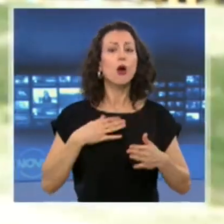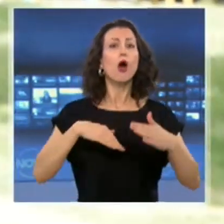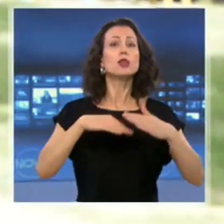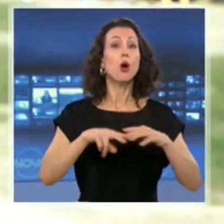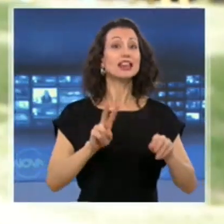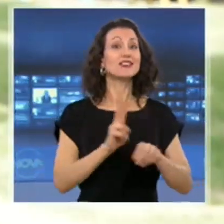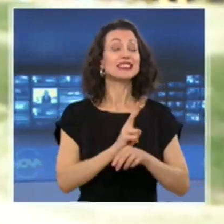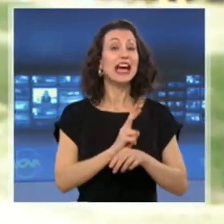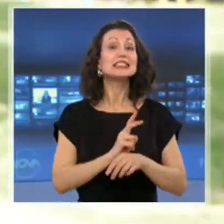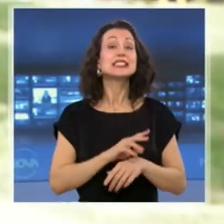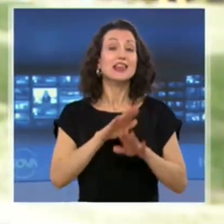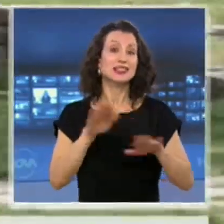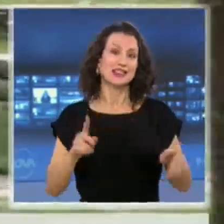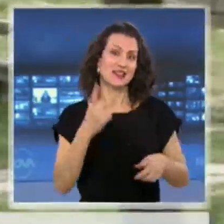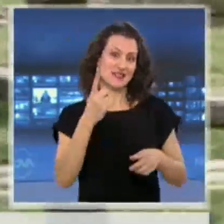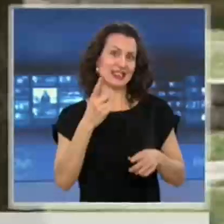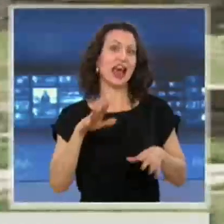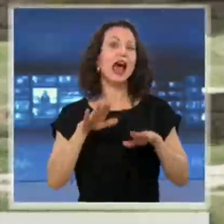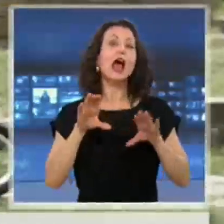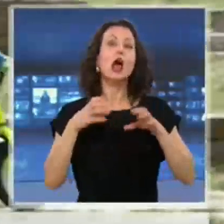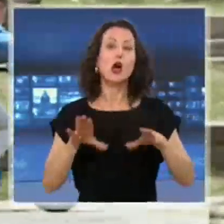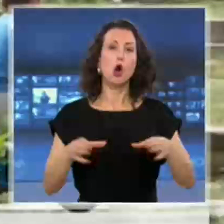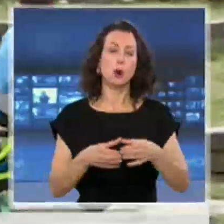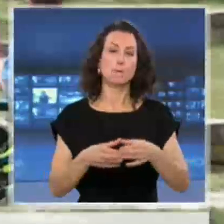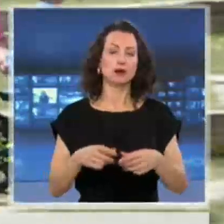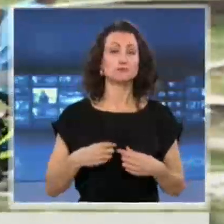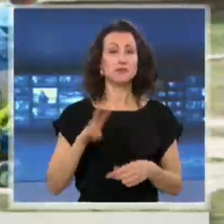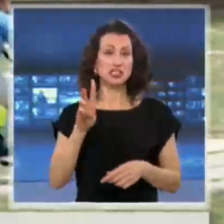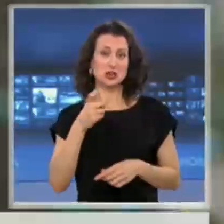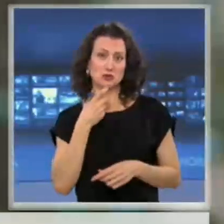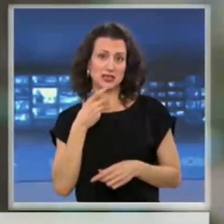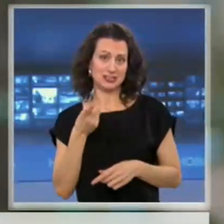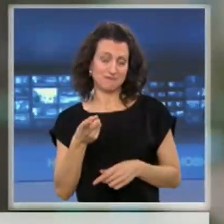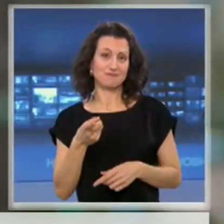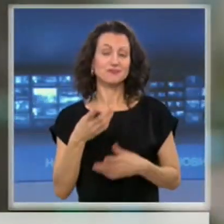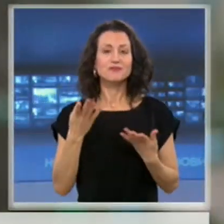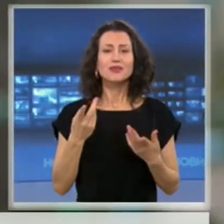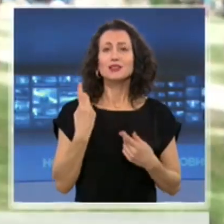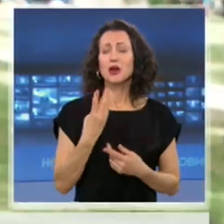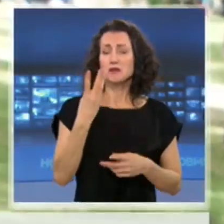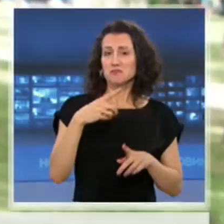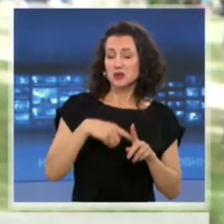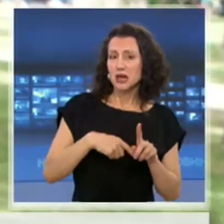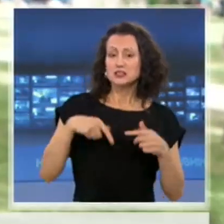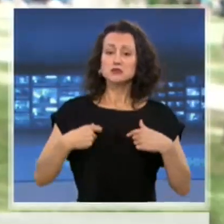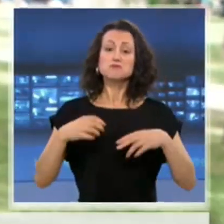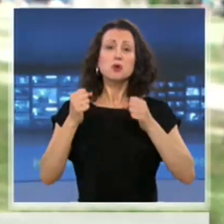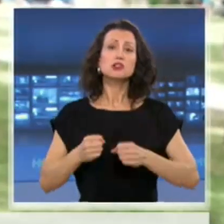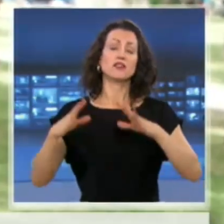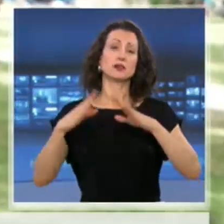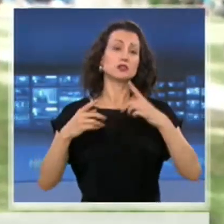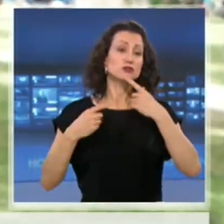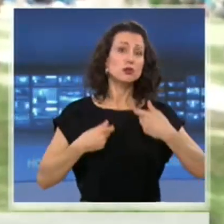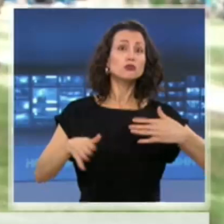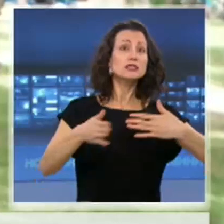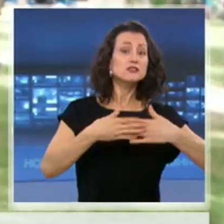На колко години си? На три. Трети месец, три годишният Дани си е вкъщи, защото детската градина е затворена. Напоследък става все по